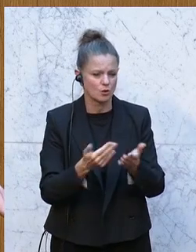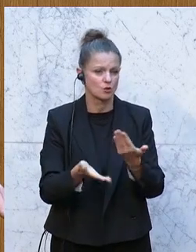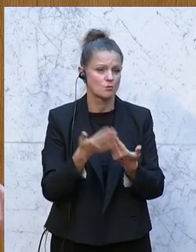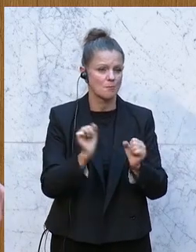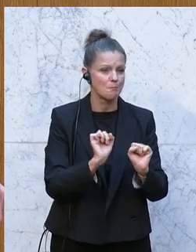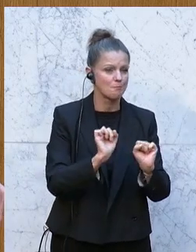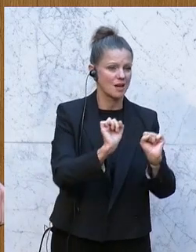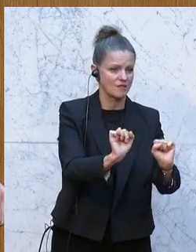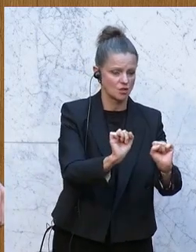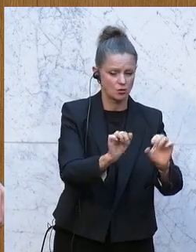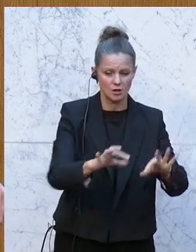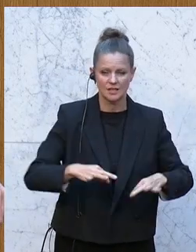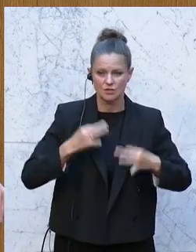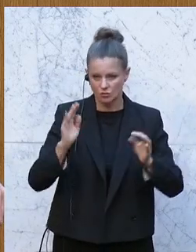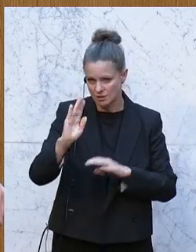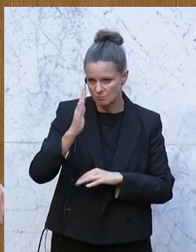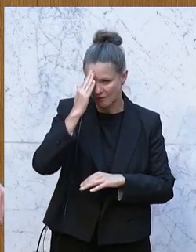und Gesundheitsbewusstsein.